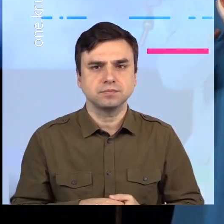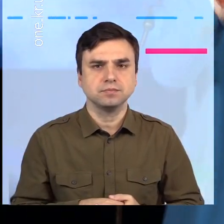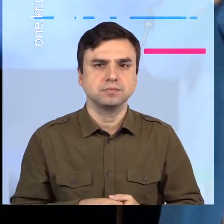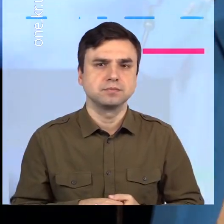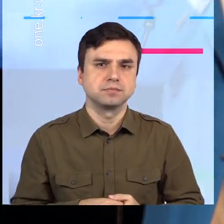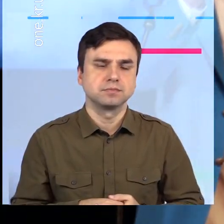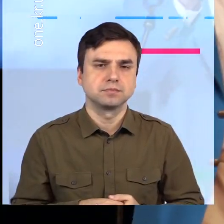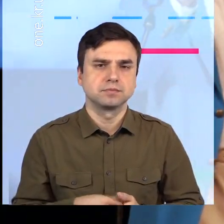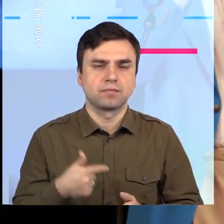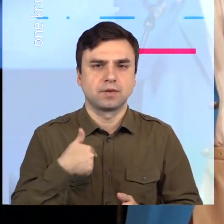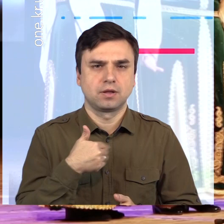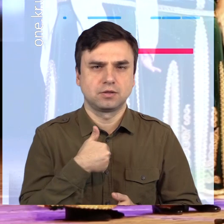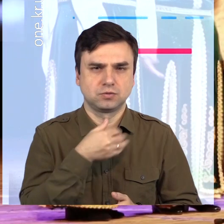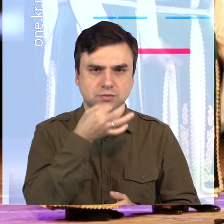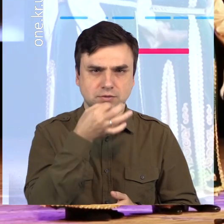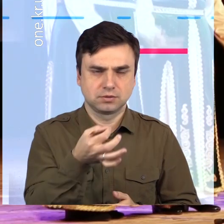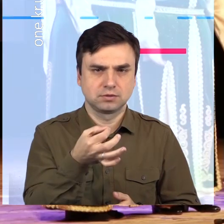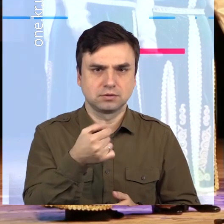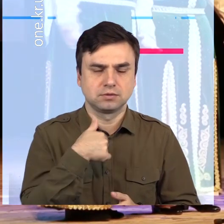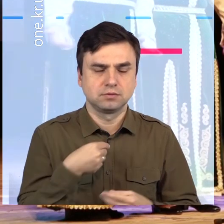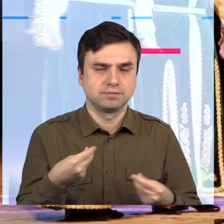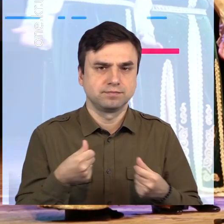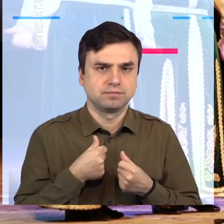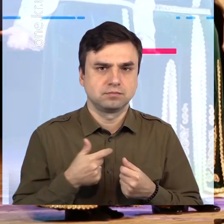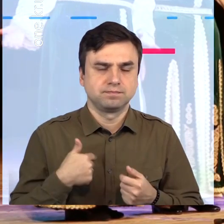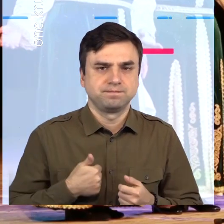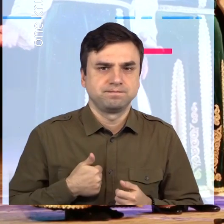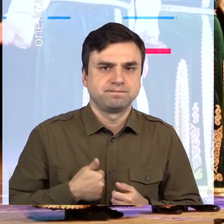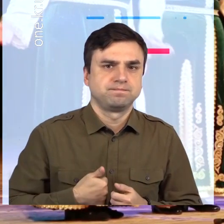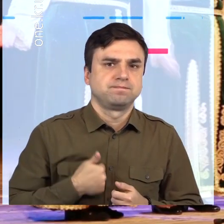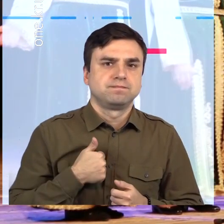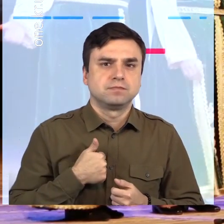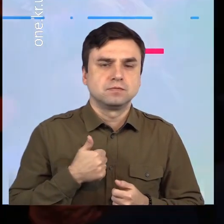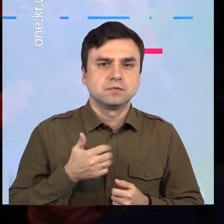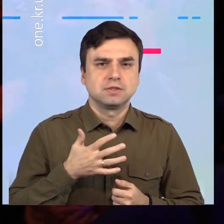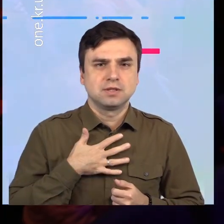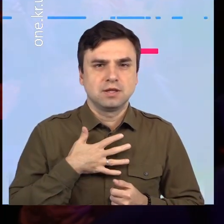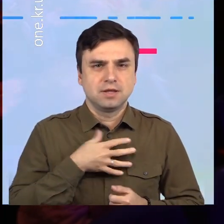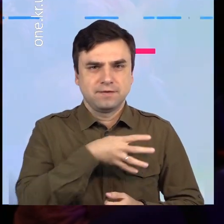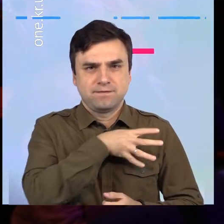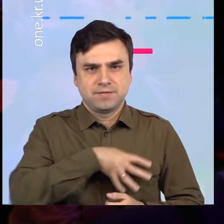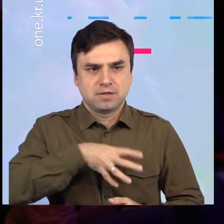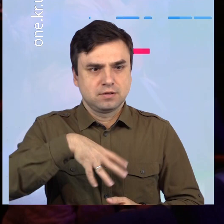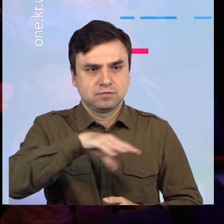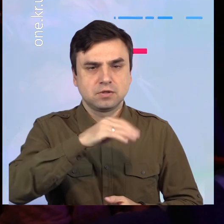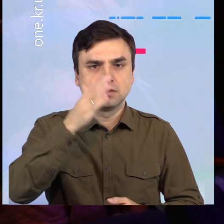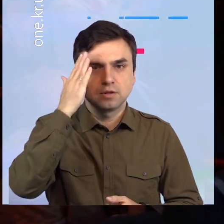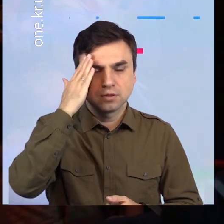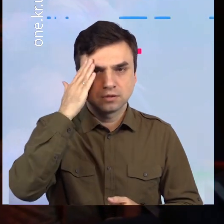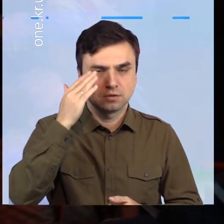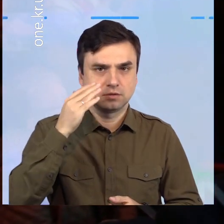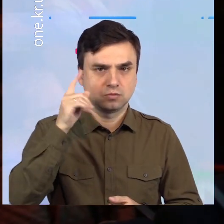22 ветеранських організацій «Запоріжжя», «Кам'янського», «Авдіївки» та «Власник Ривого Рогу». Артисти подарували глядачам